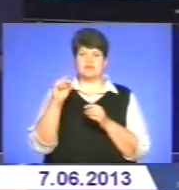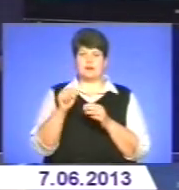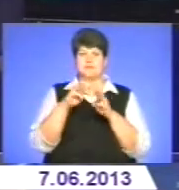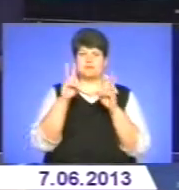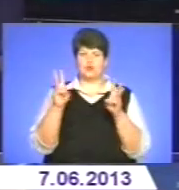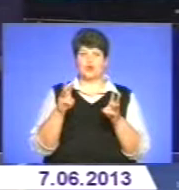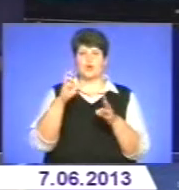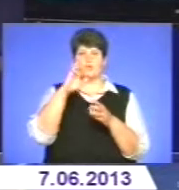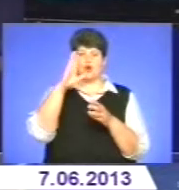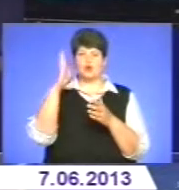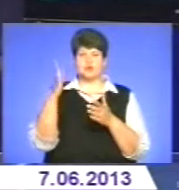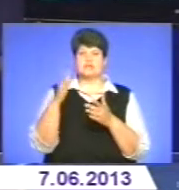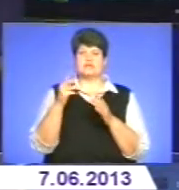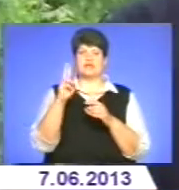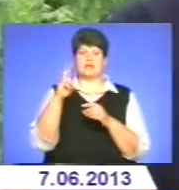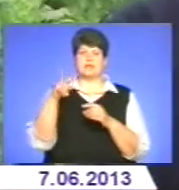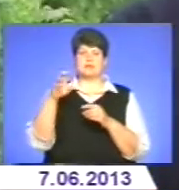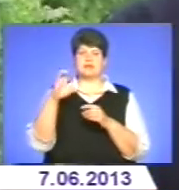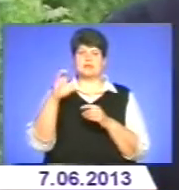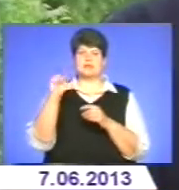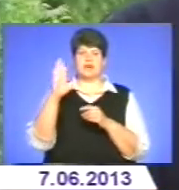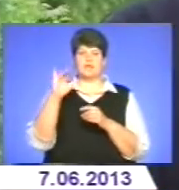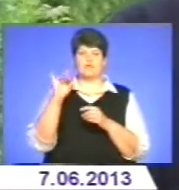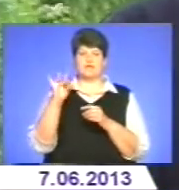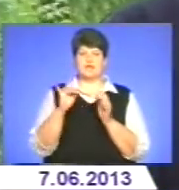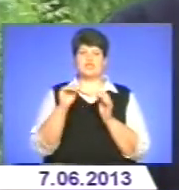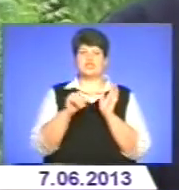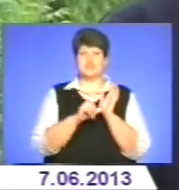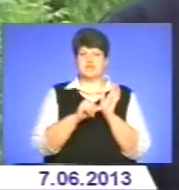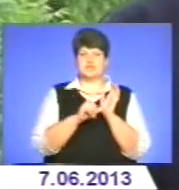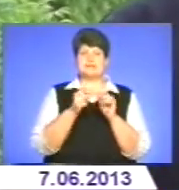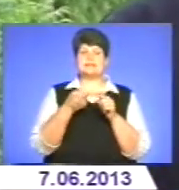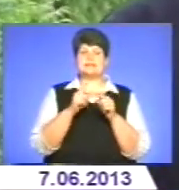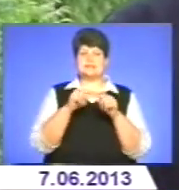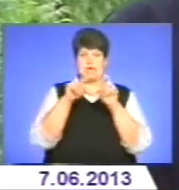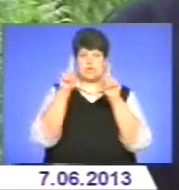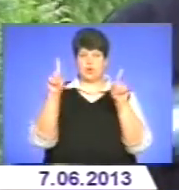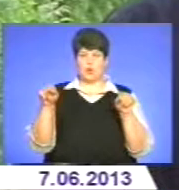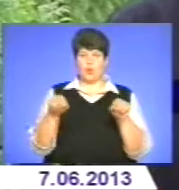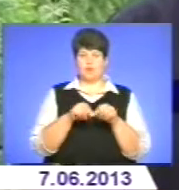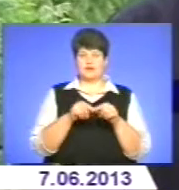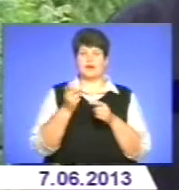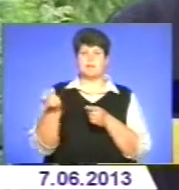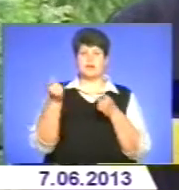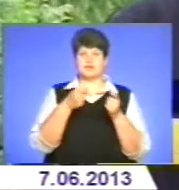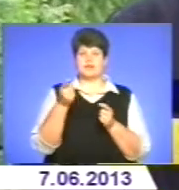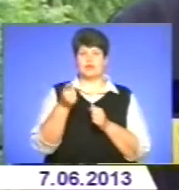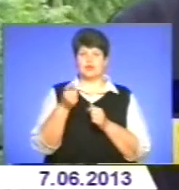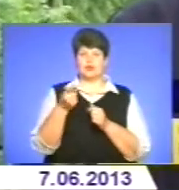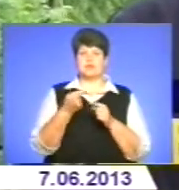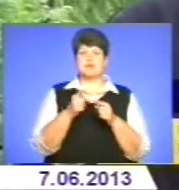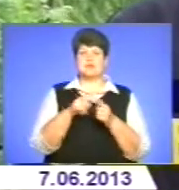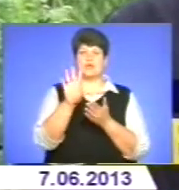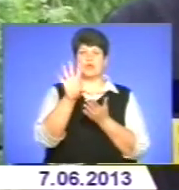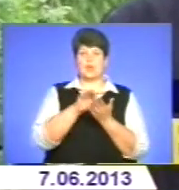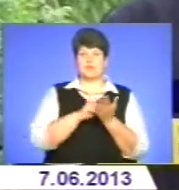6 о 16-й годині. Ця ікона, яка приїжджає на Тернопілля 9-го числа, це є копія цієї